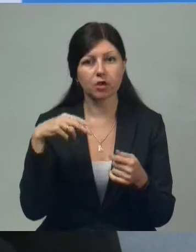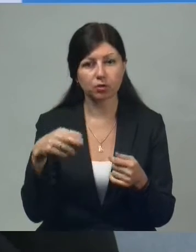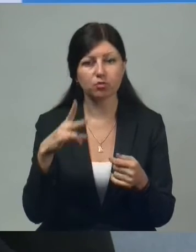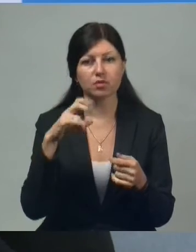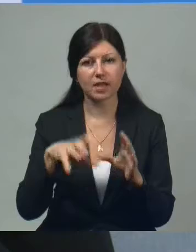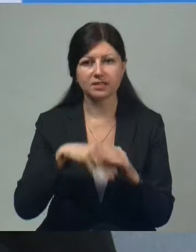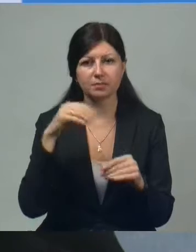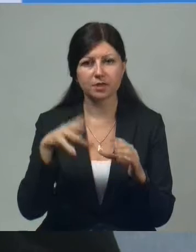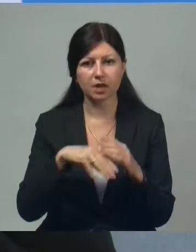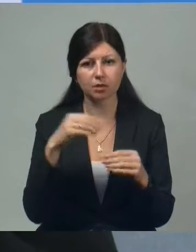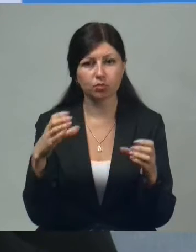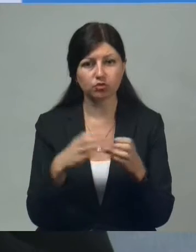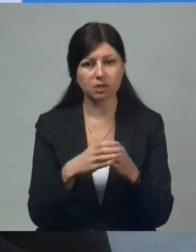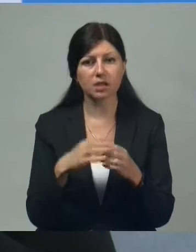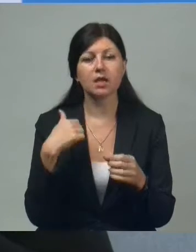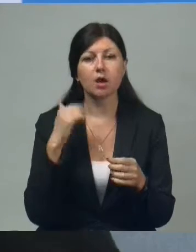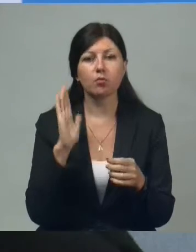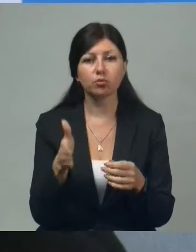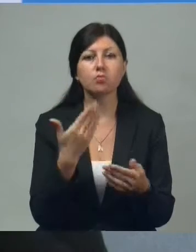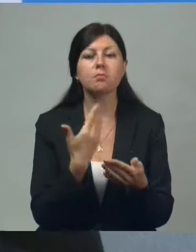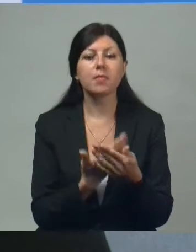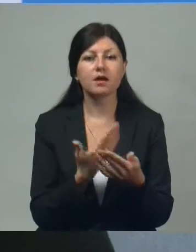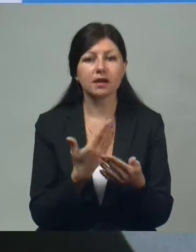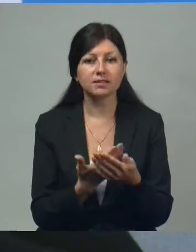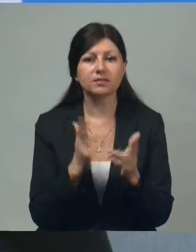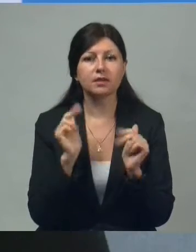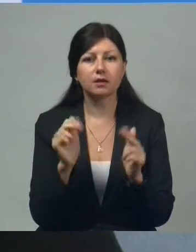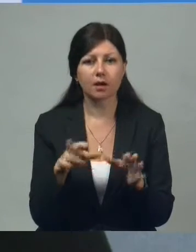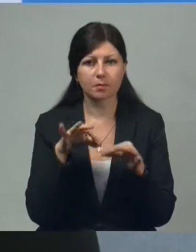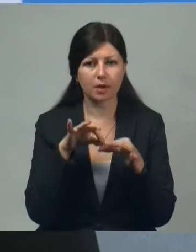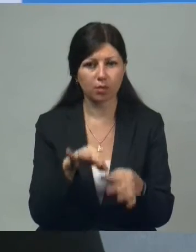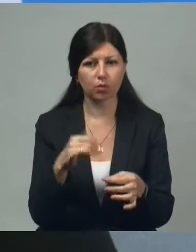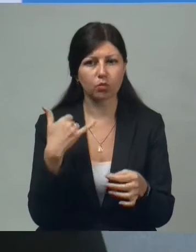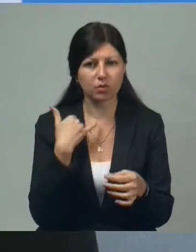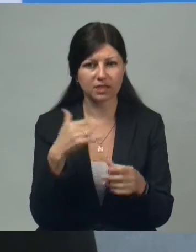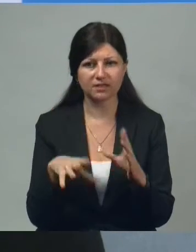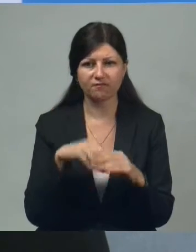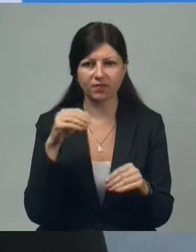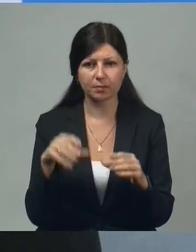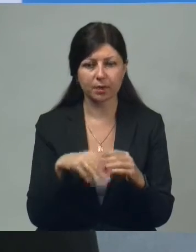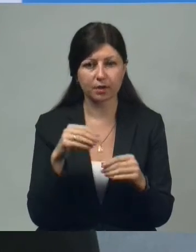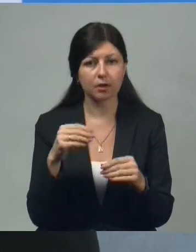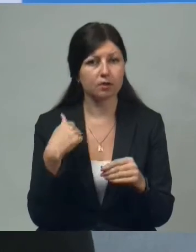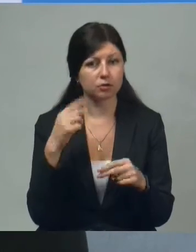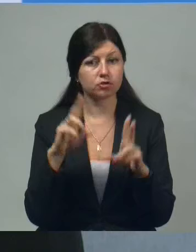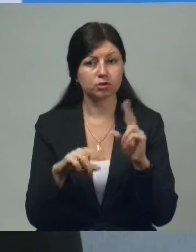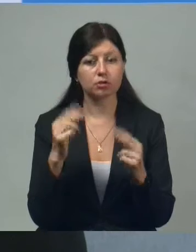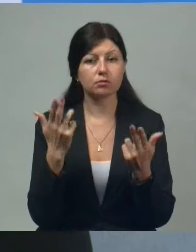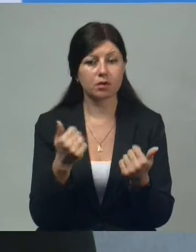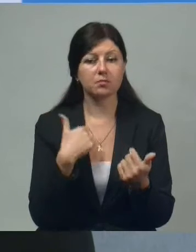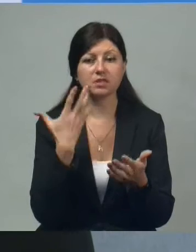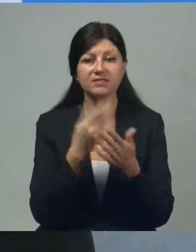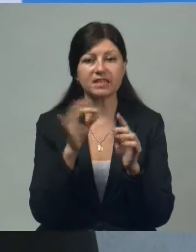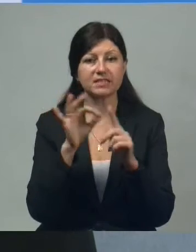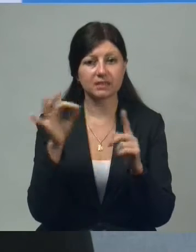избирательный участок. Я буду показывать, каким образом проходят у нас выборы. И я считаю, что да, мы свои цели